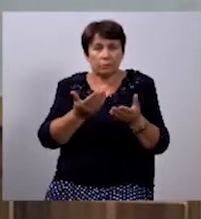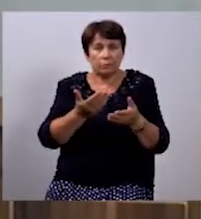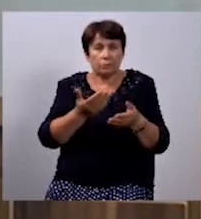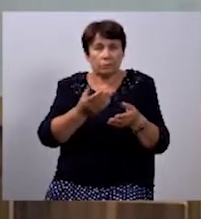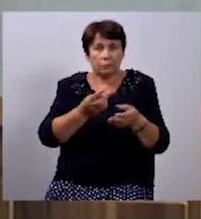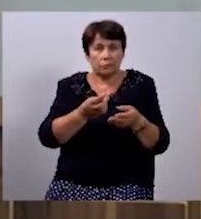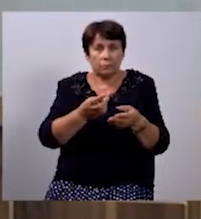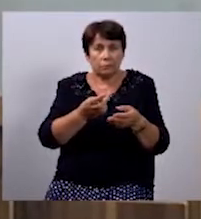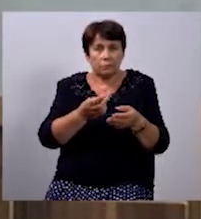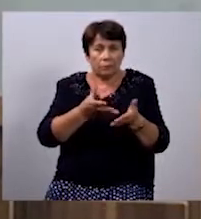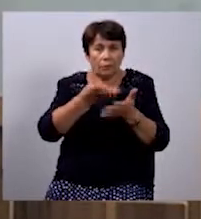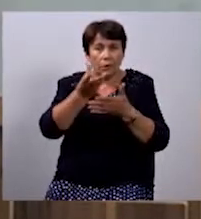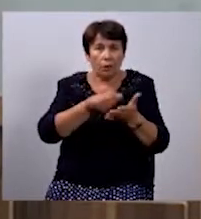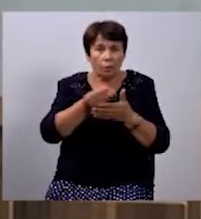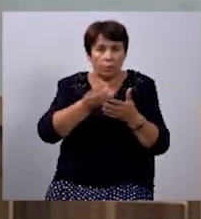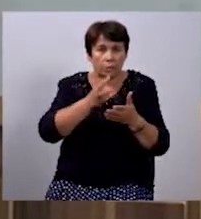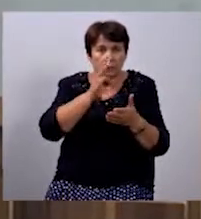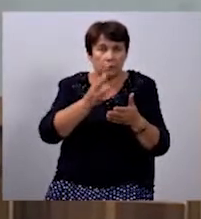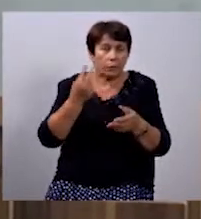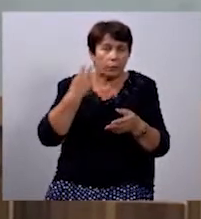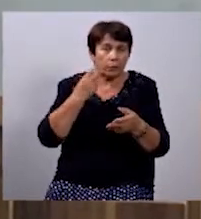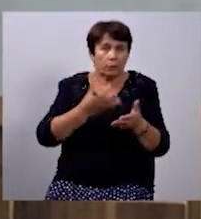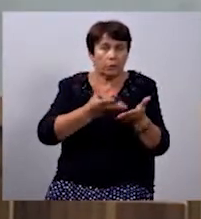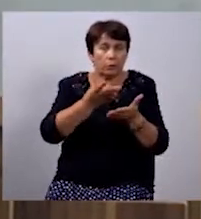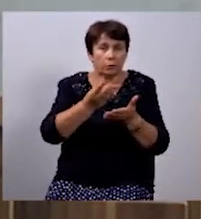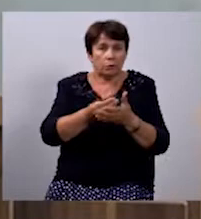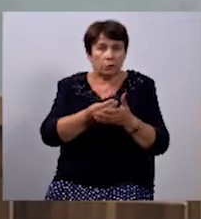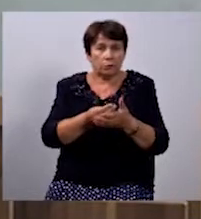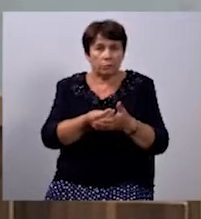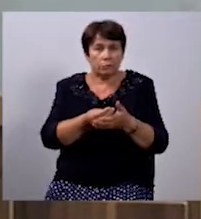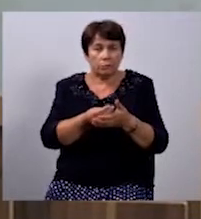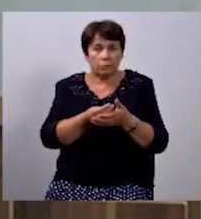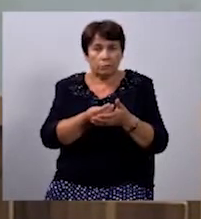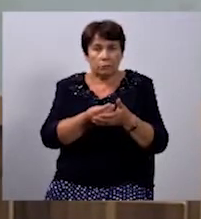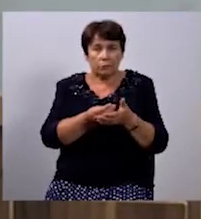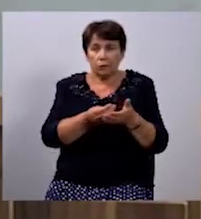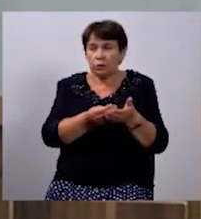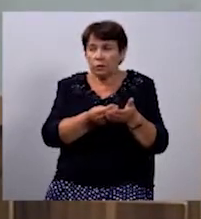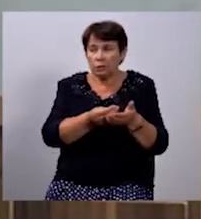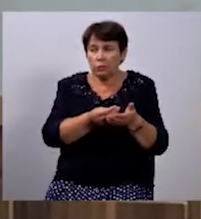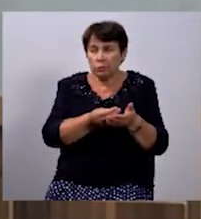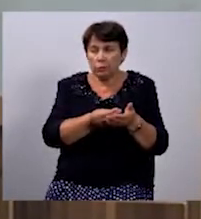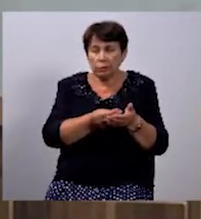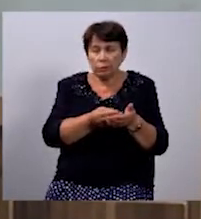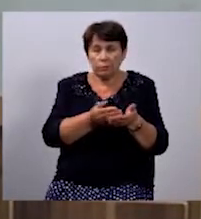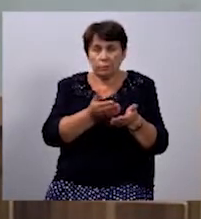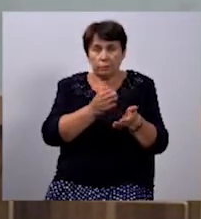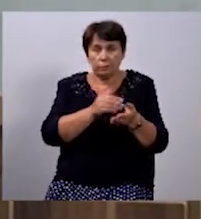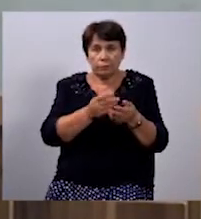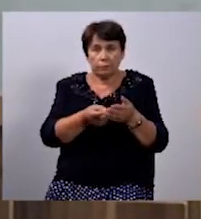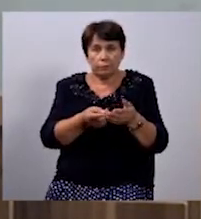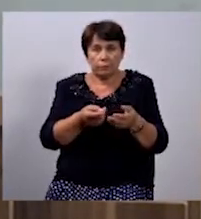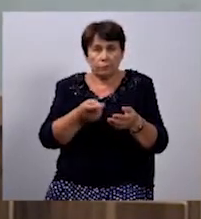не виплачено за серпень аванс і частково виплачено заробітну плату з виплень. Це Горичанський,